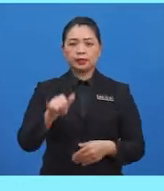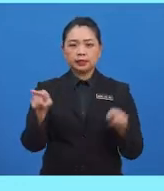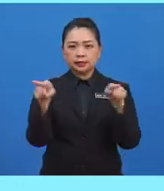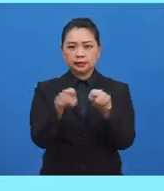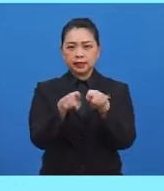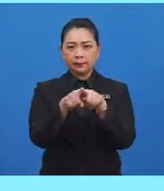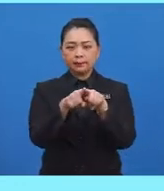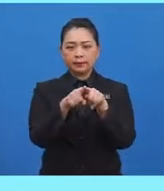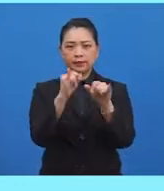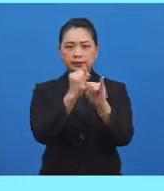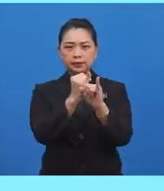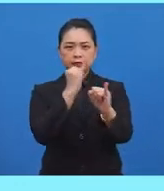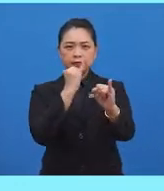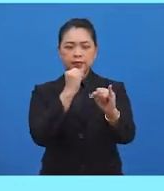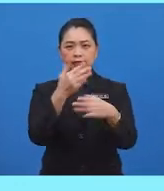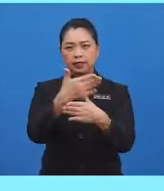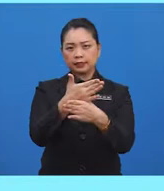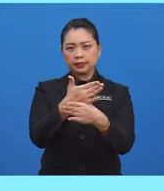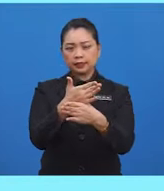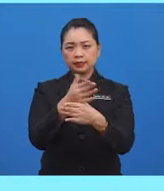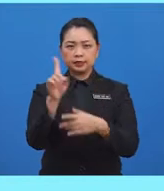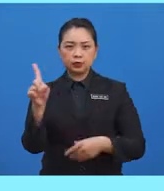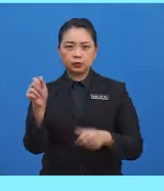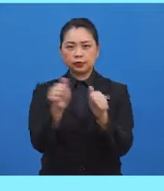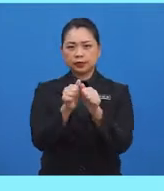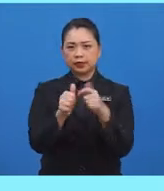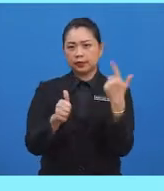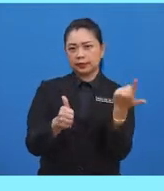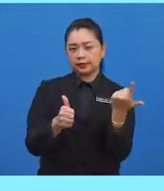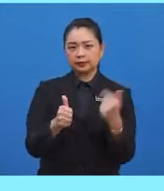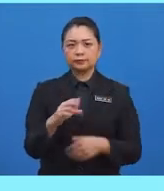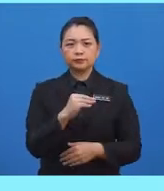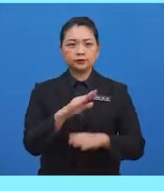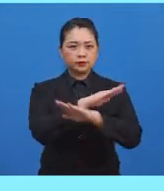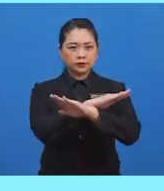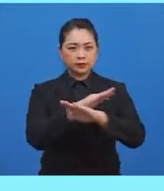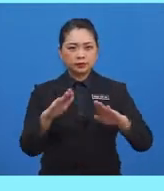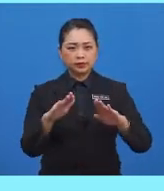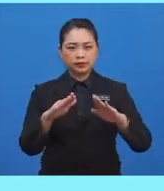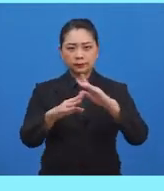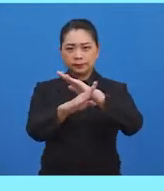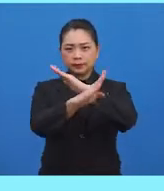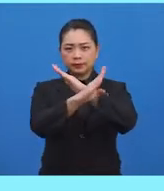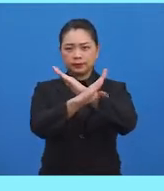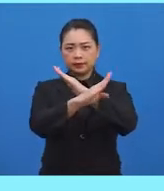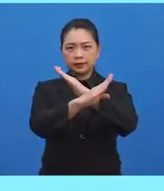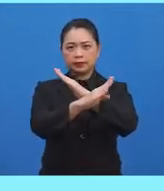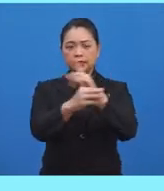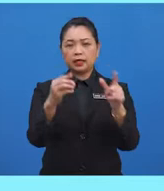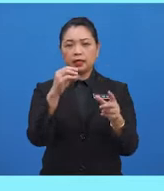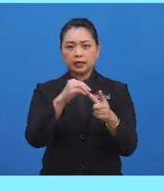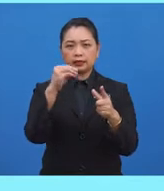sama jarak antara satu sama lain dan tidak bersilang